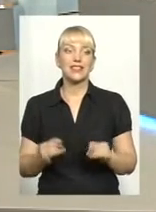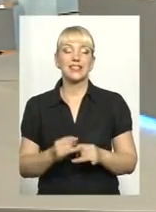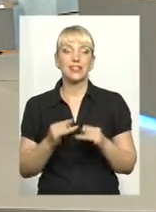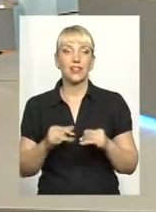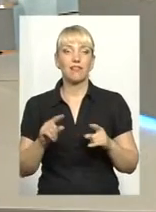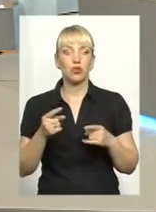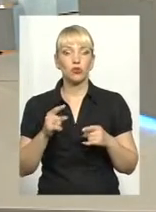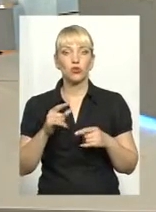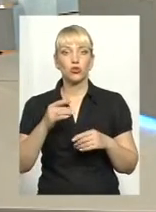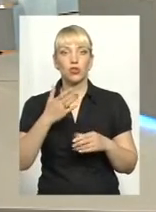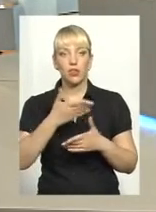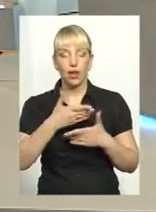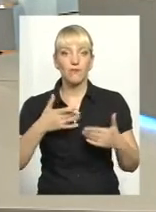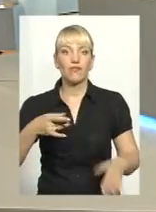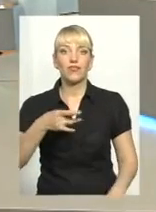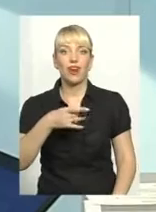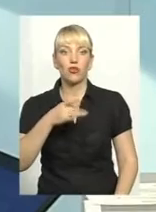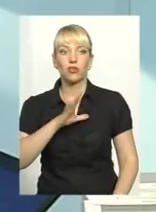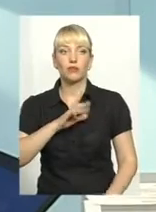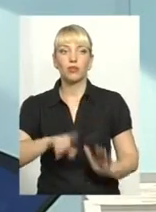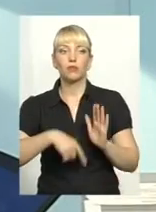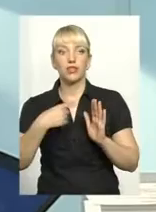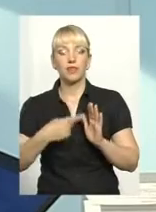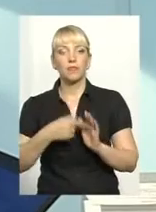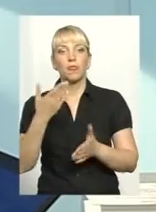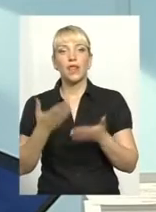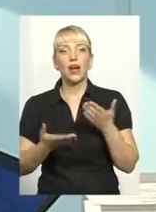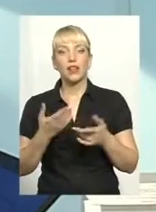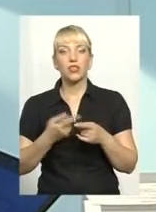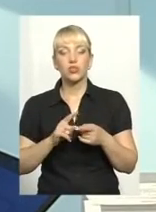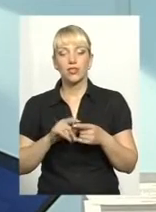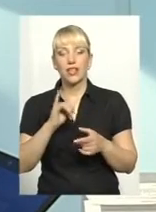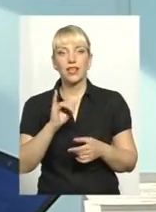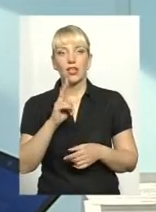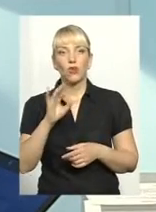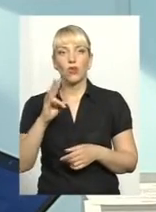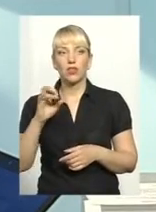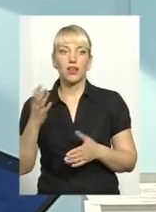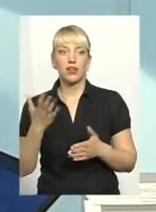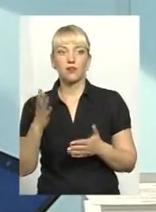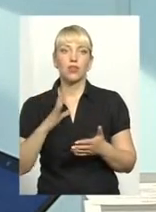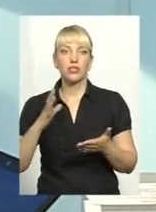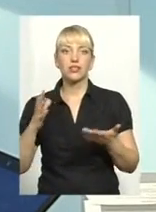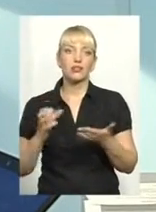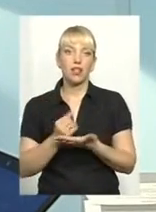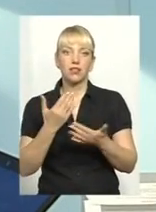що нам в регіонах задавали такі питання, а якщо це якась іконка, яка була знайдена на горищі,